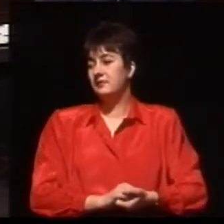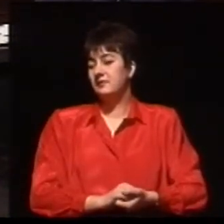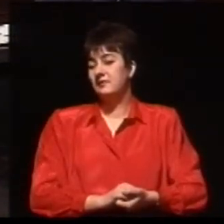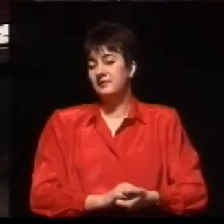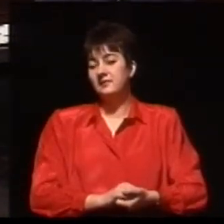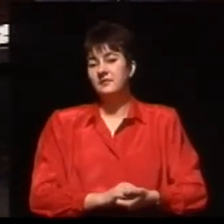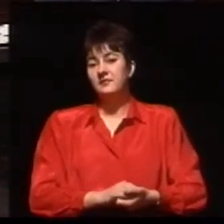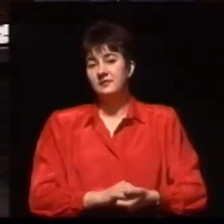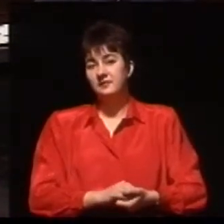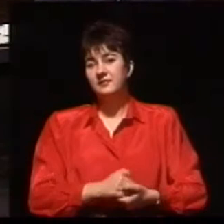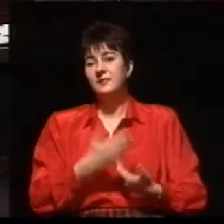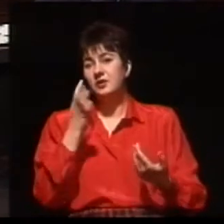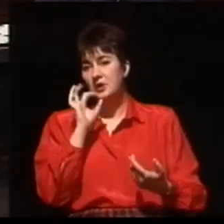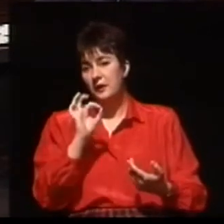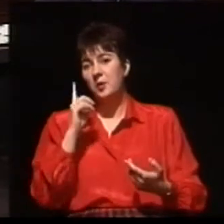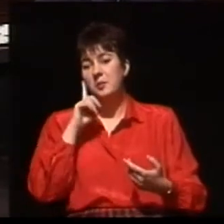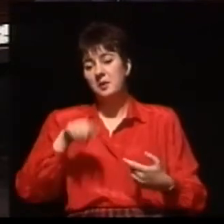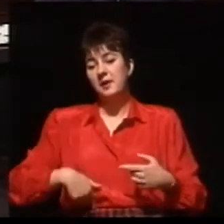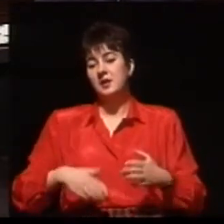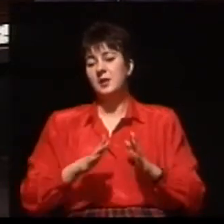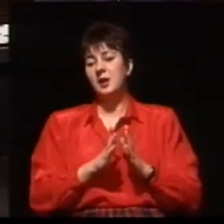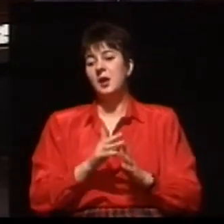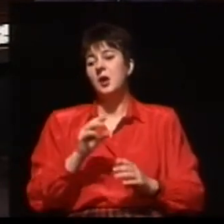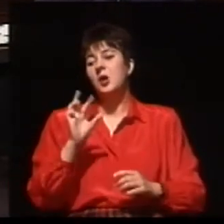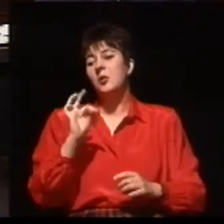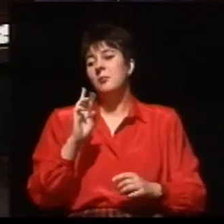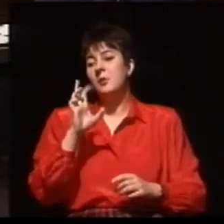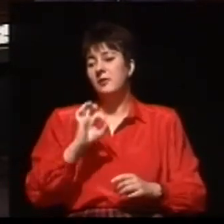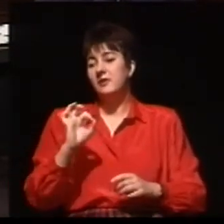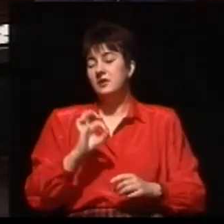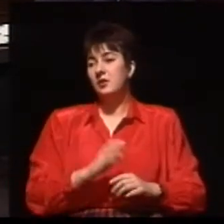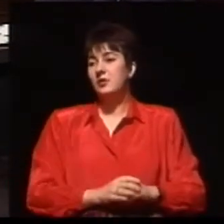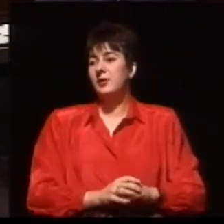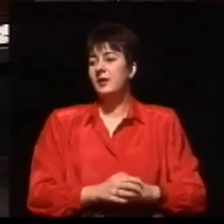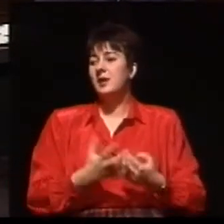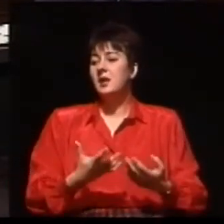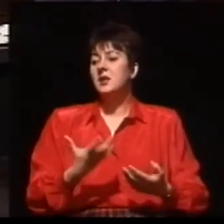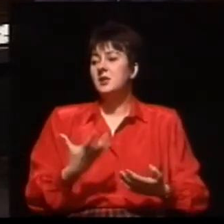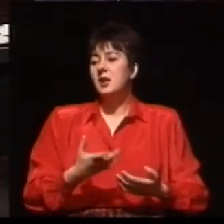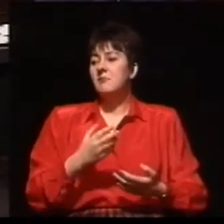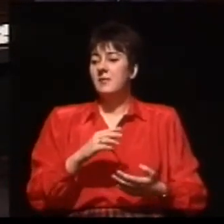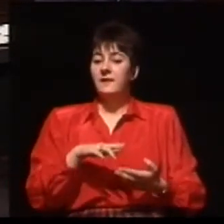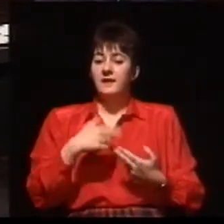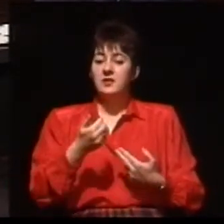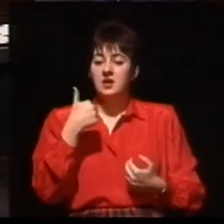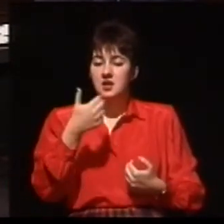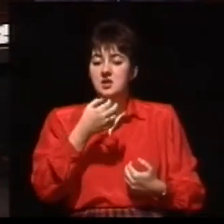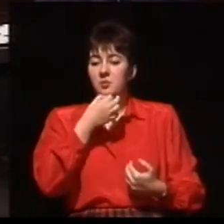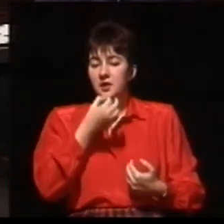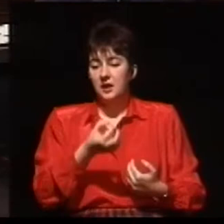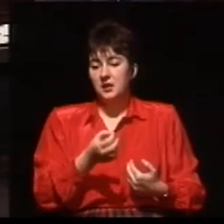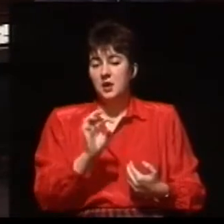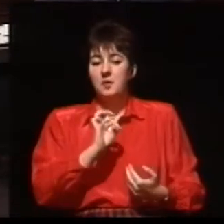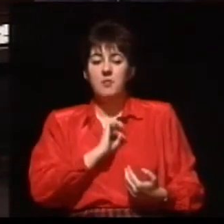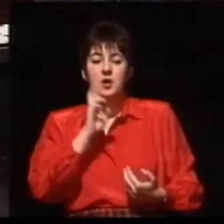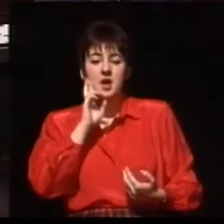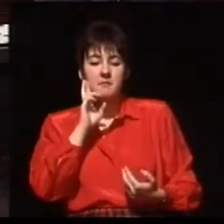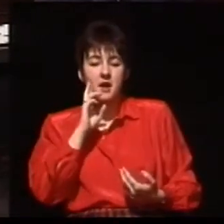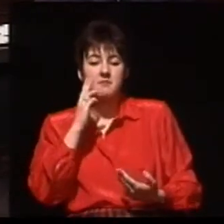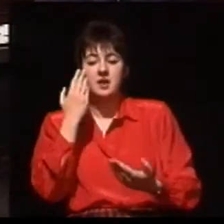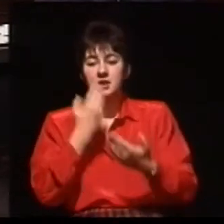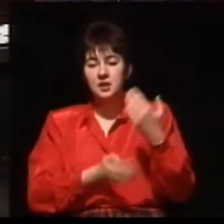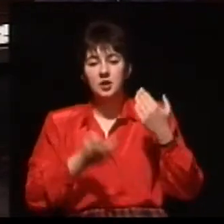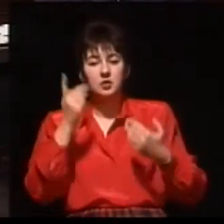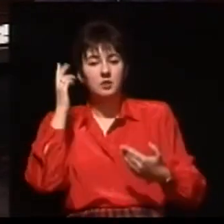Dzień dobry, panie profesorze. Ja chciałabym króciutko zadać jedno konkretne pytanie. Moja matka straciła słuch 6 lat temu